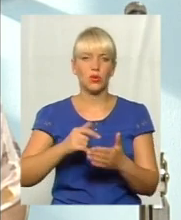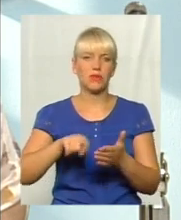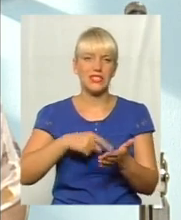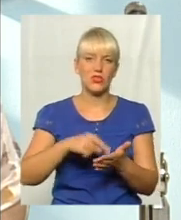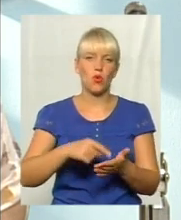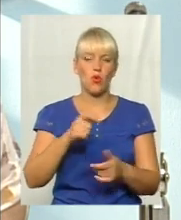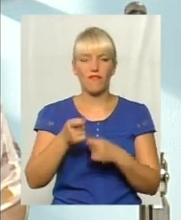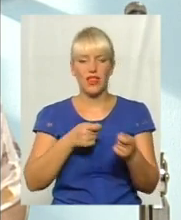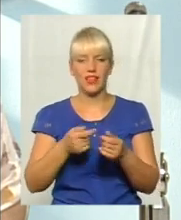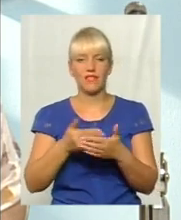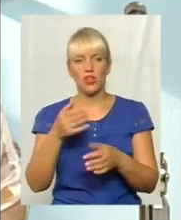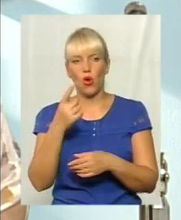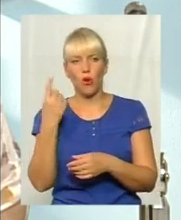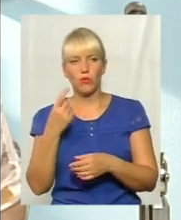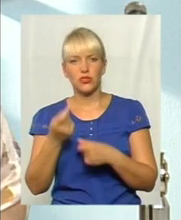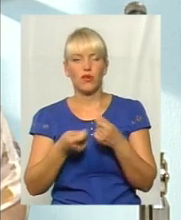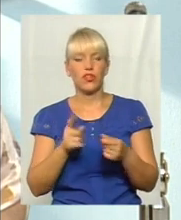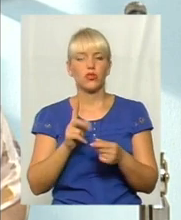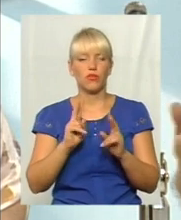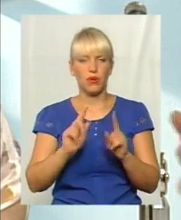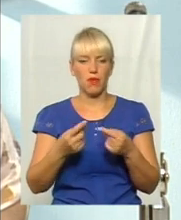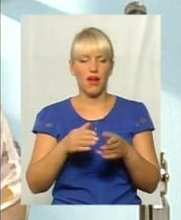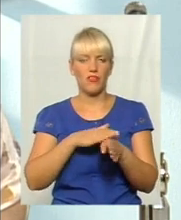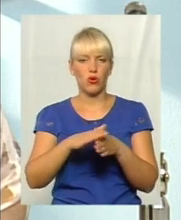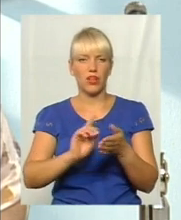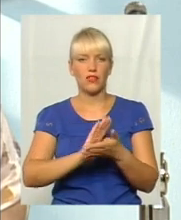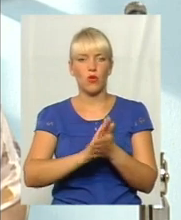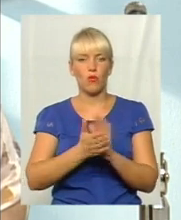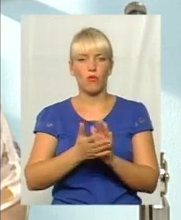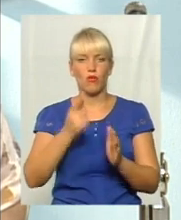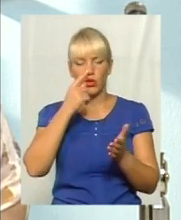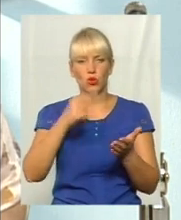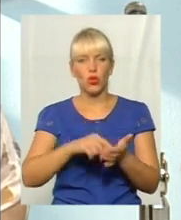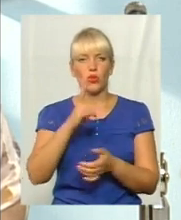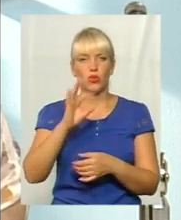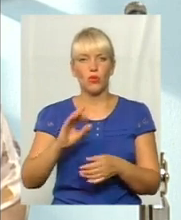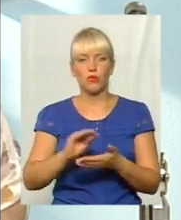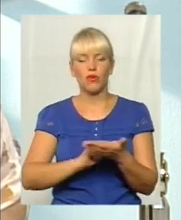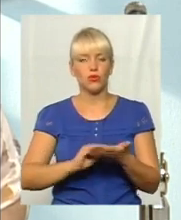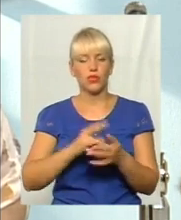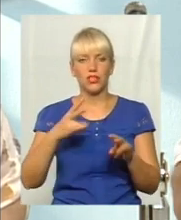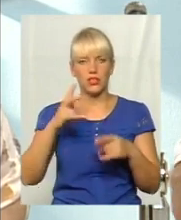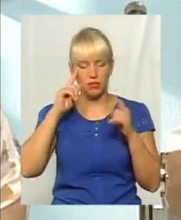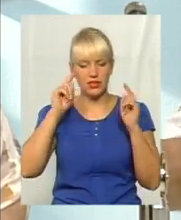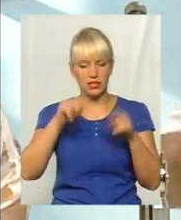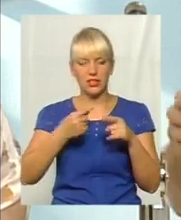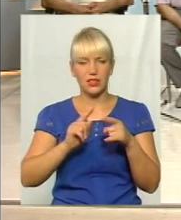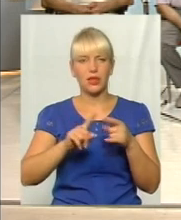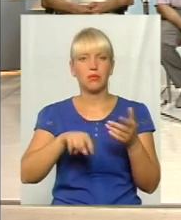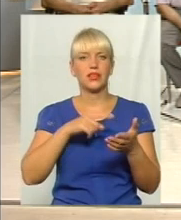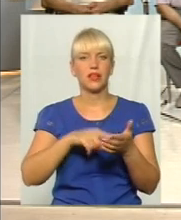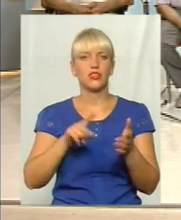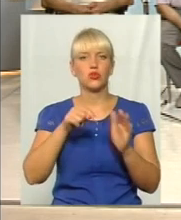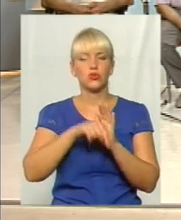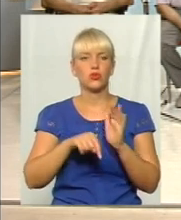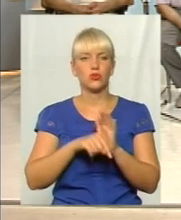влади, від обласної влади, які вимагаються все ж таки виконання умов доступності. Але ще раз повторюю, не зациклюємося на тих питаннях, що стосуються